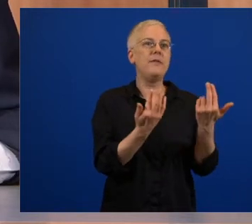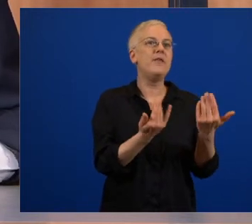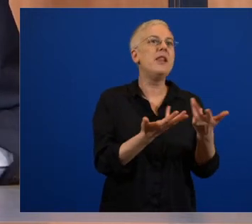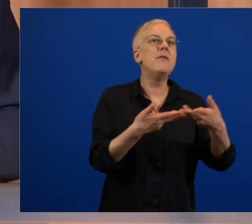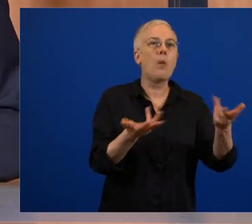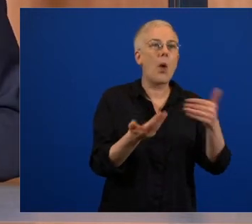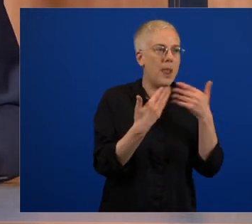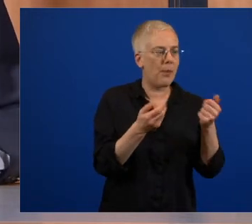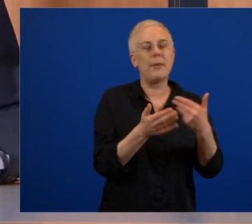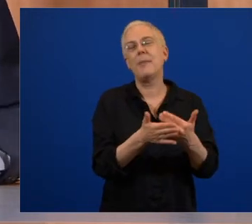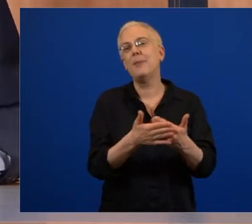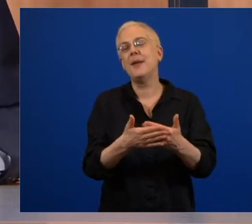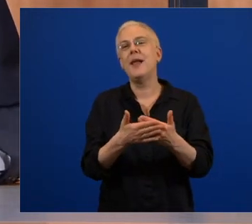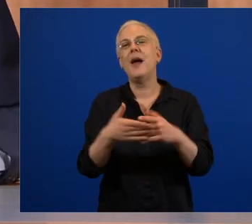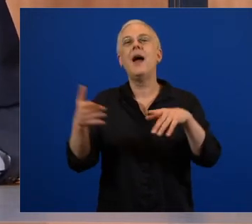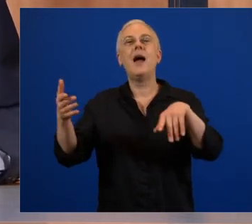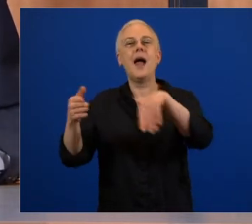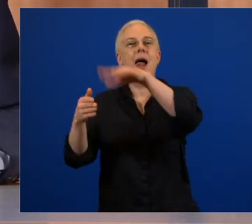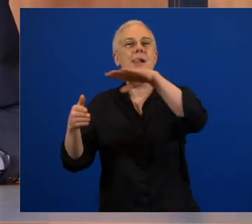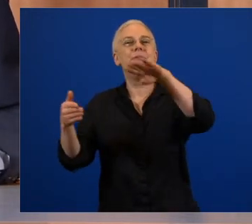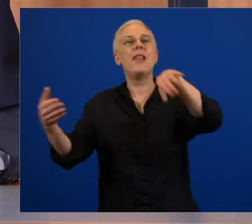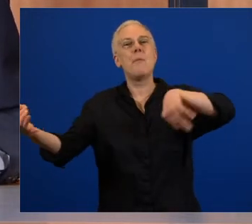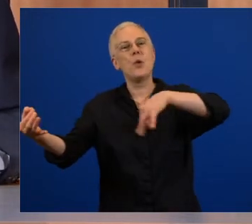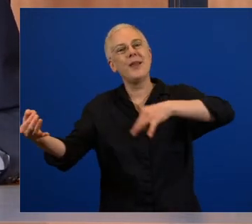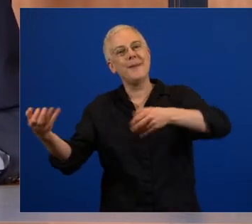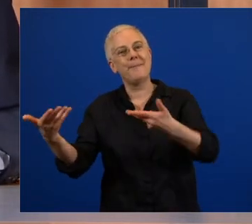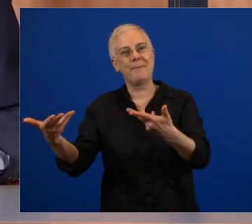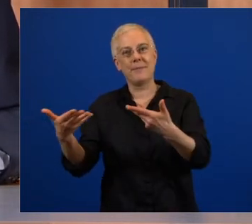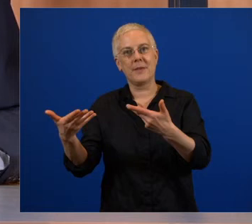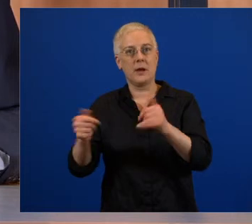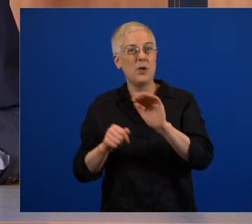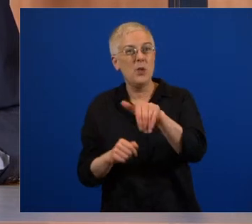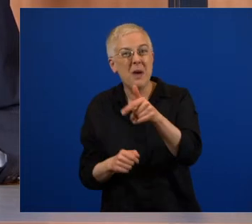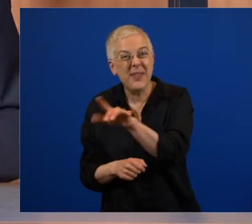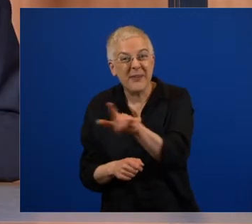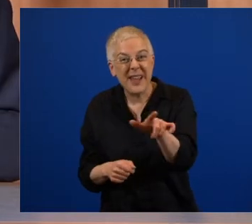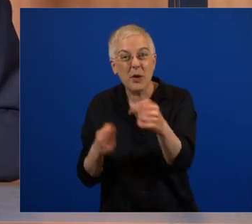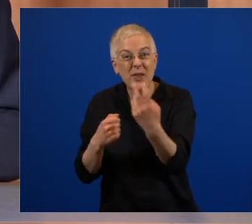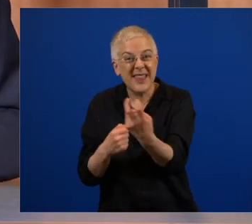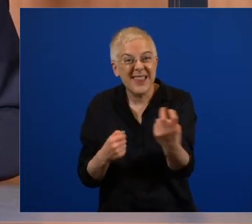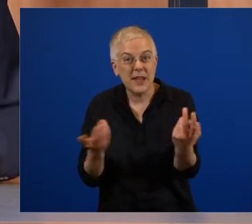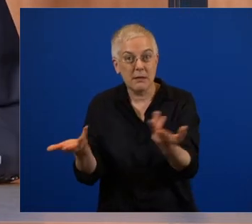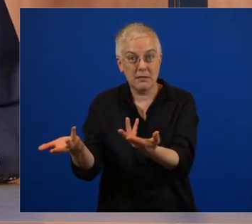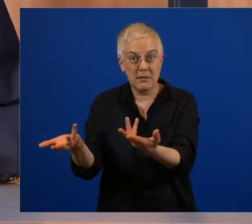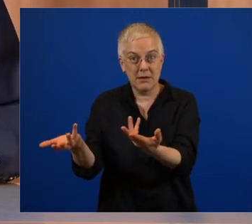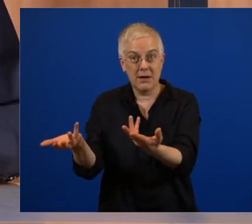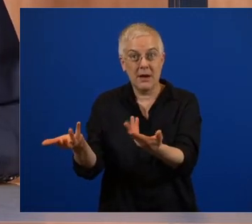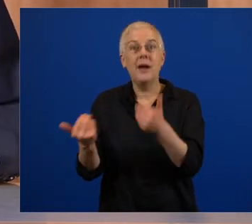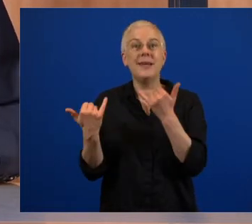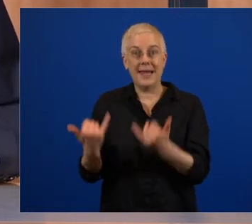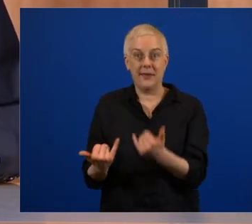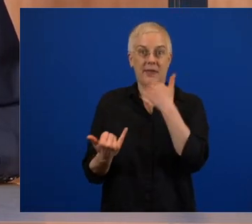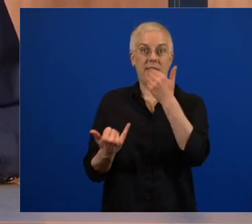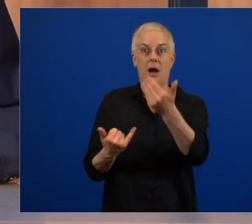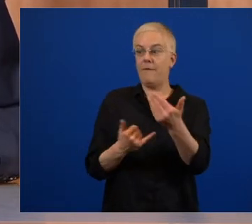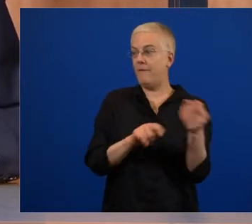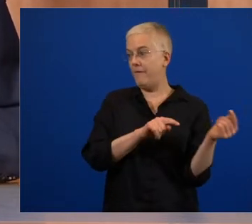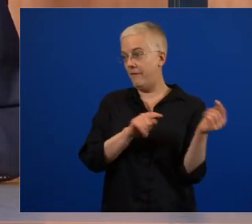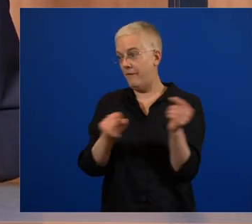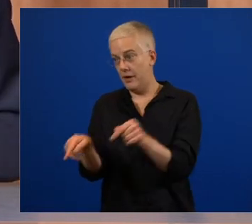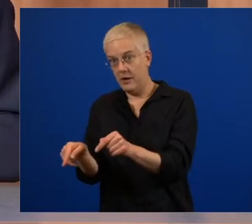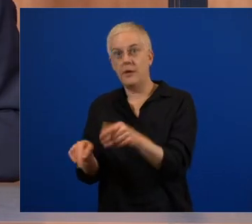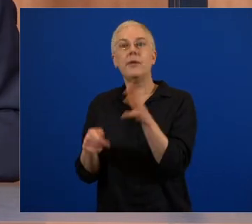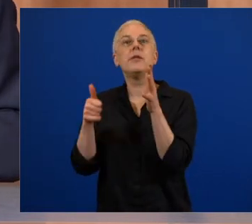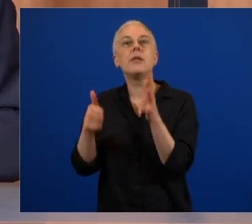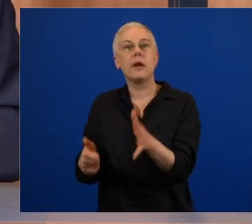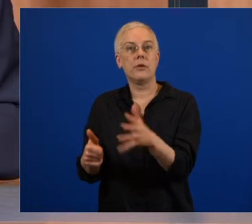Elbphilharmonie, die hat über 2000 Plätze. Jetzt darf es dort wieder etwas geben, wo 650 Personen teilnehmen. Da sind